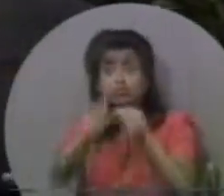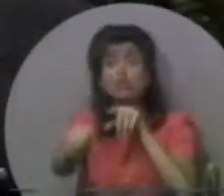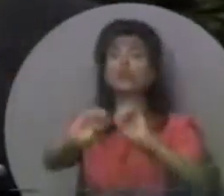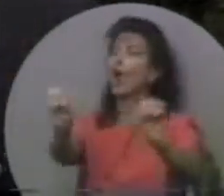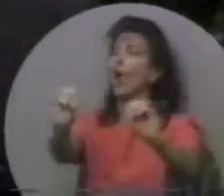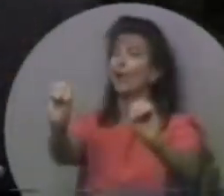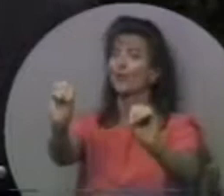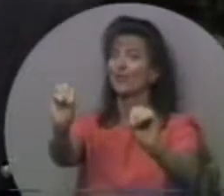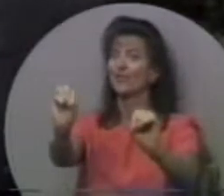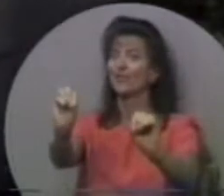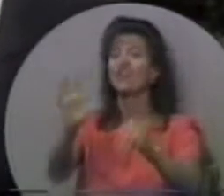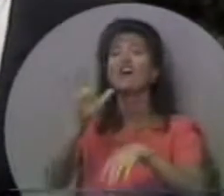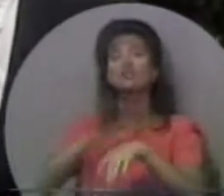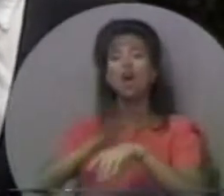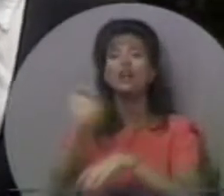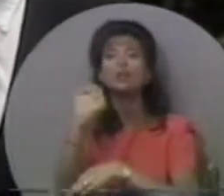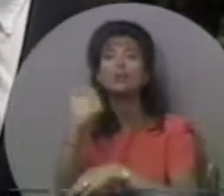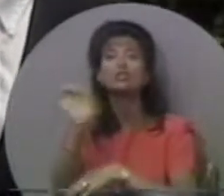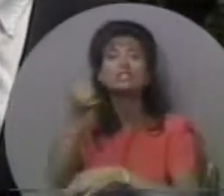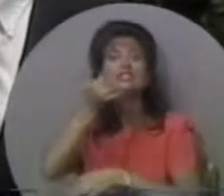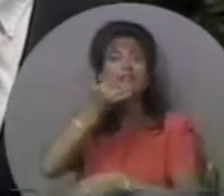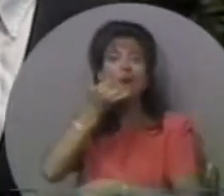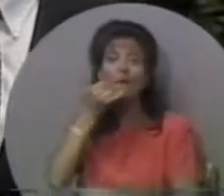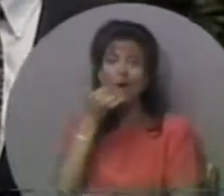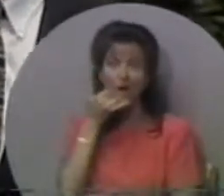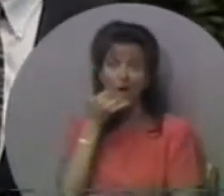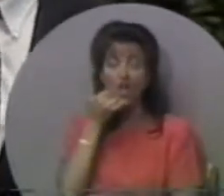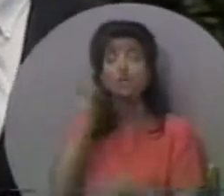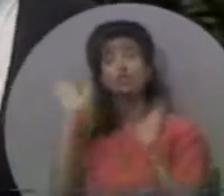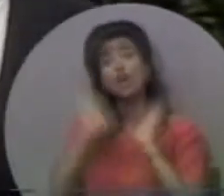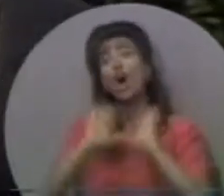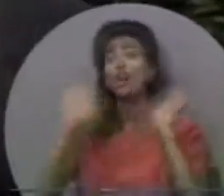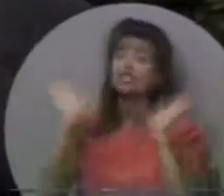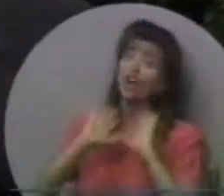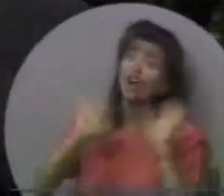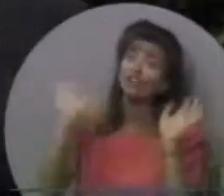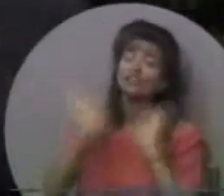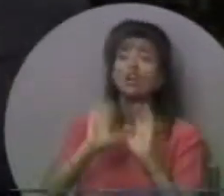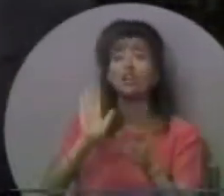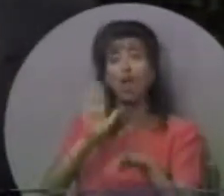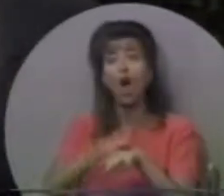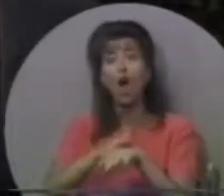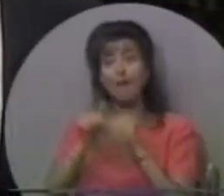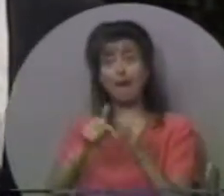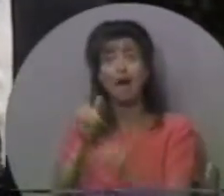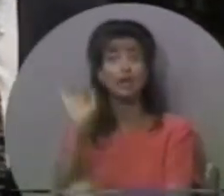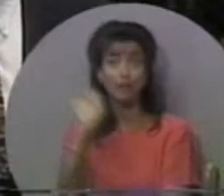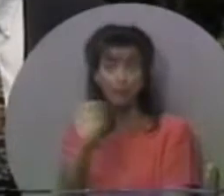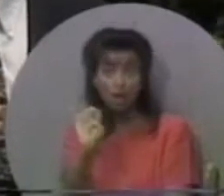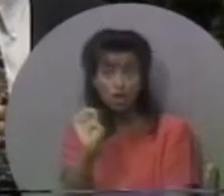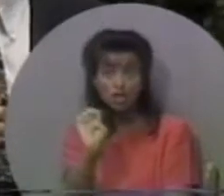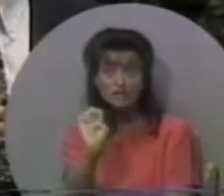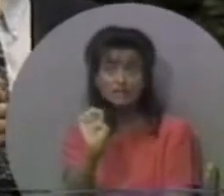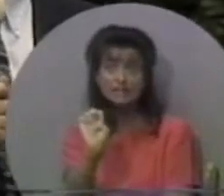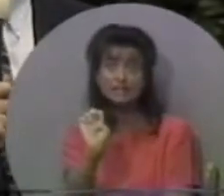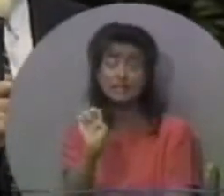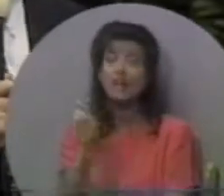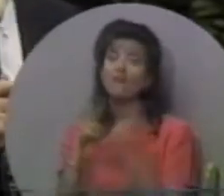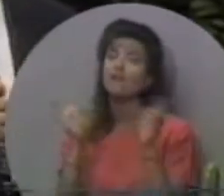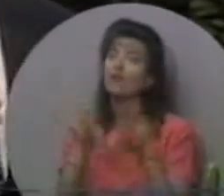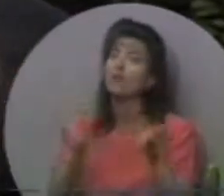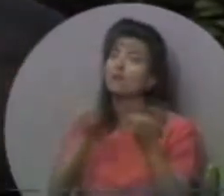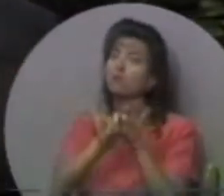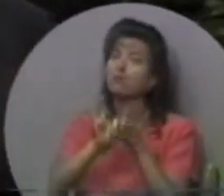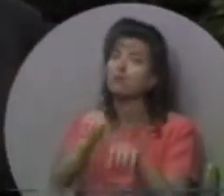Я не перевищував швидкість. Я відповідав на невідкладний дзвінов. Говорив